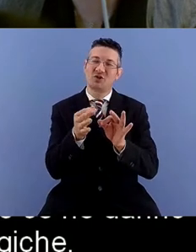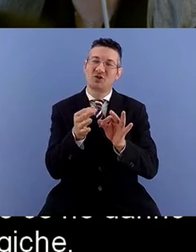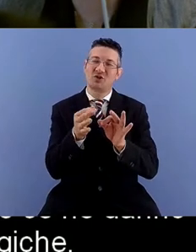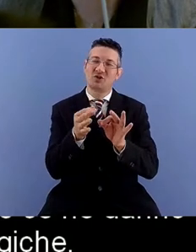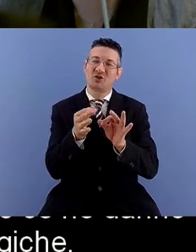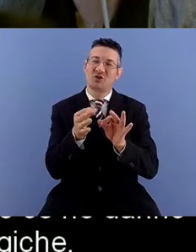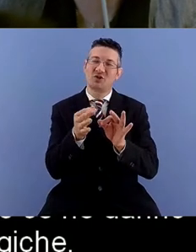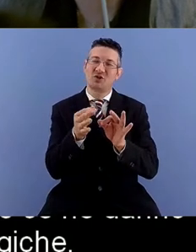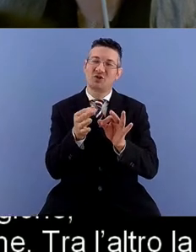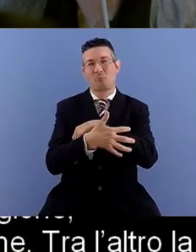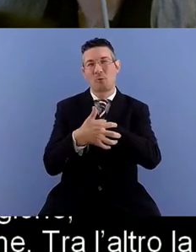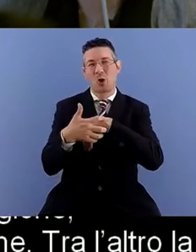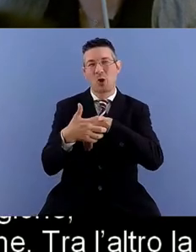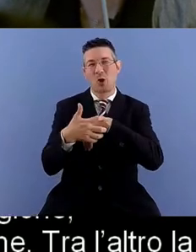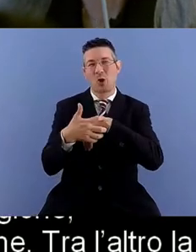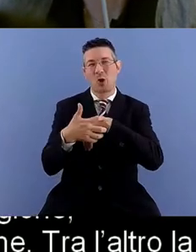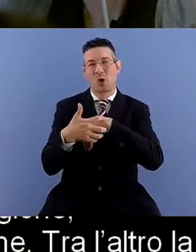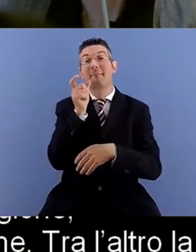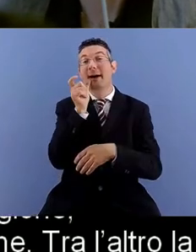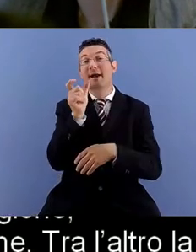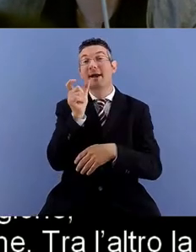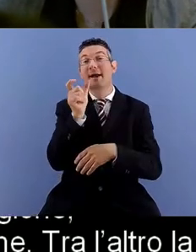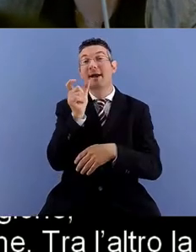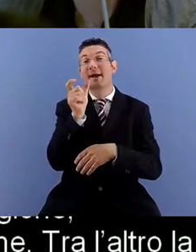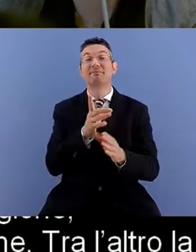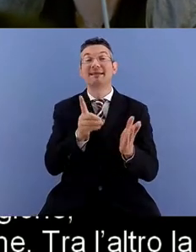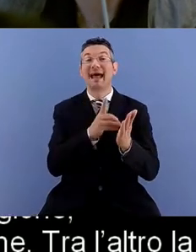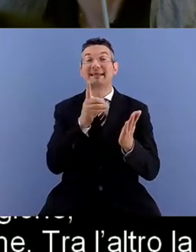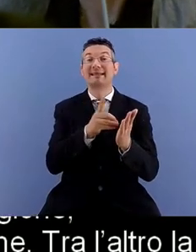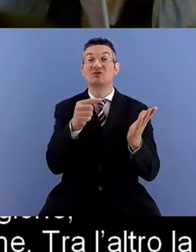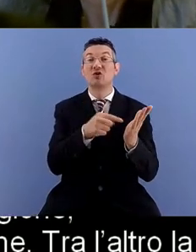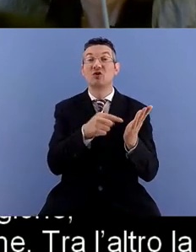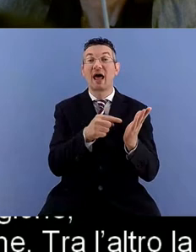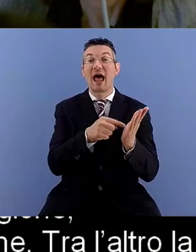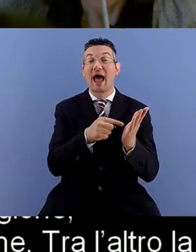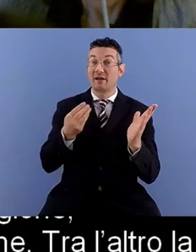stessa presenza della parola accessibilità sui dizionari è recente